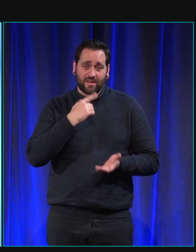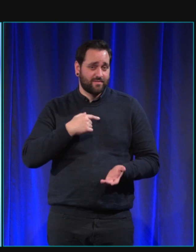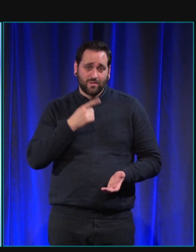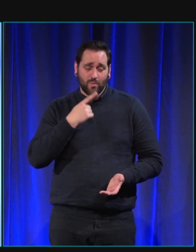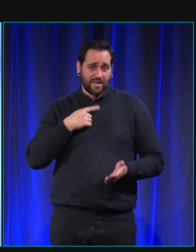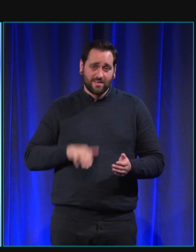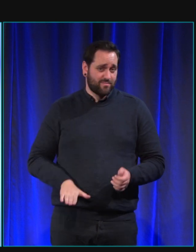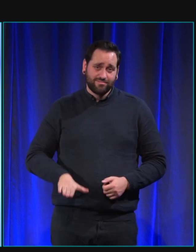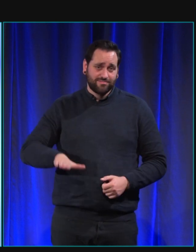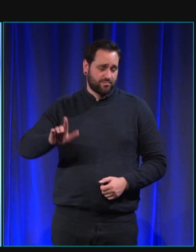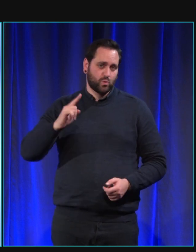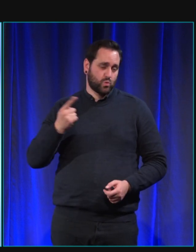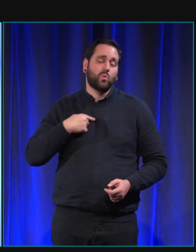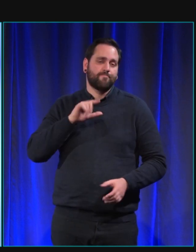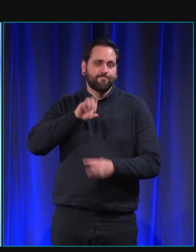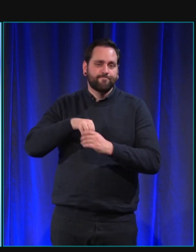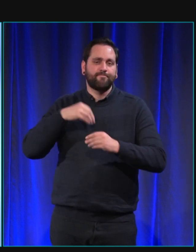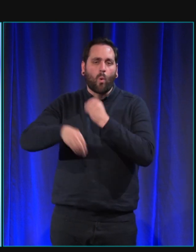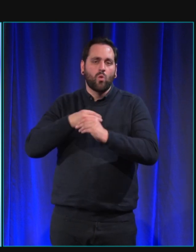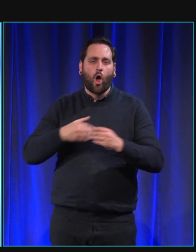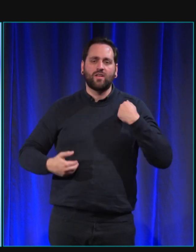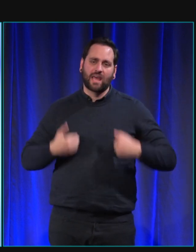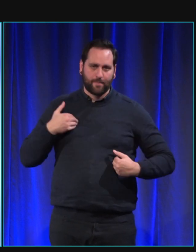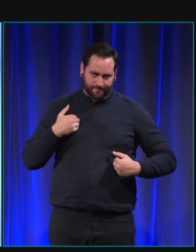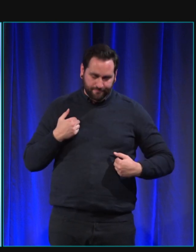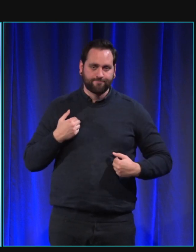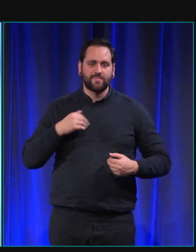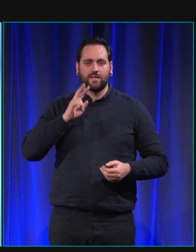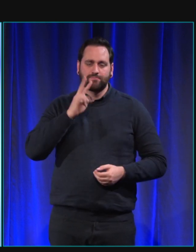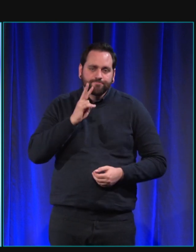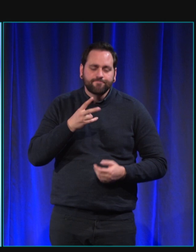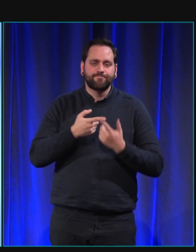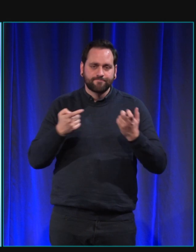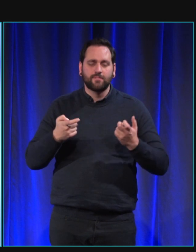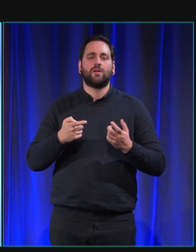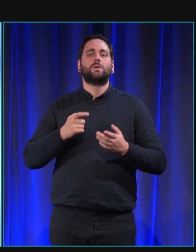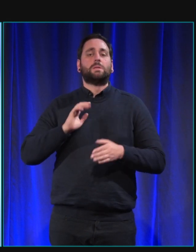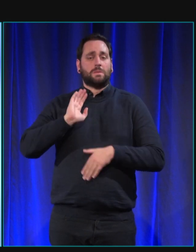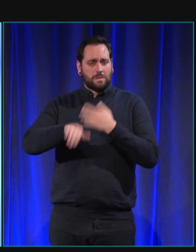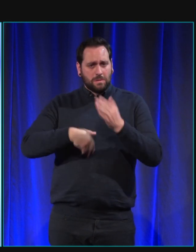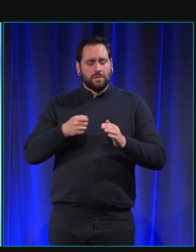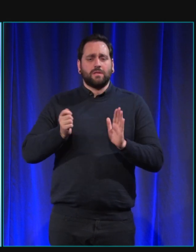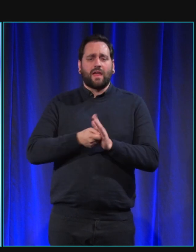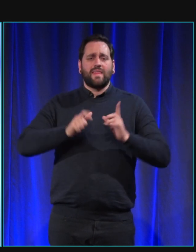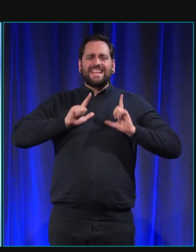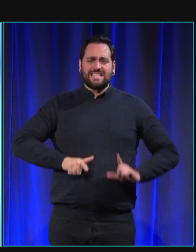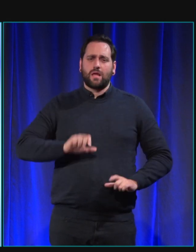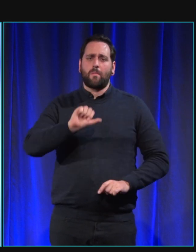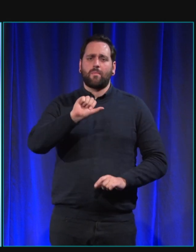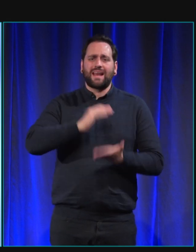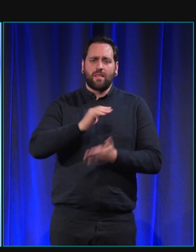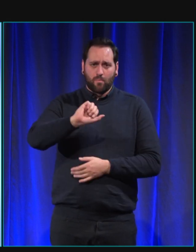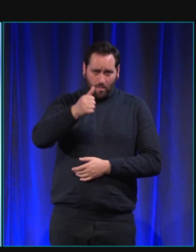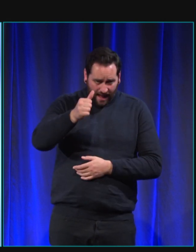jusqu'au moment où en première se déclare une maladie chronique qui a mis trois ans à être diagnostiquée